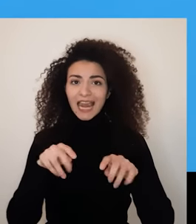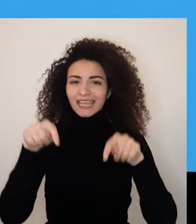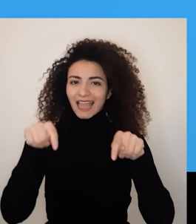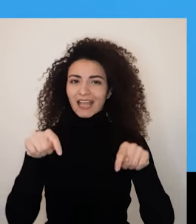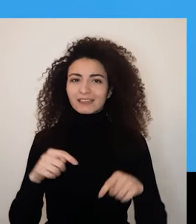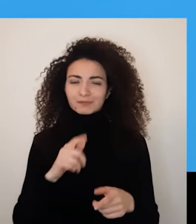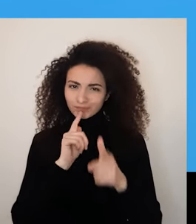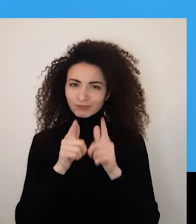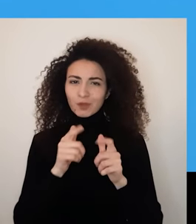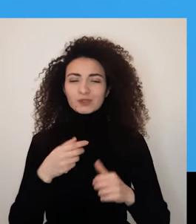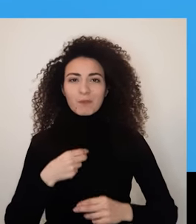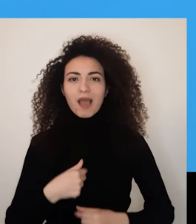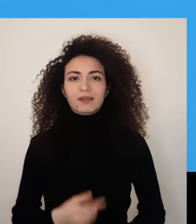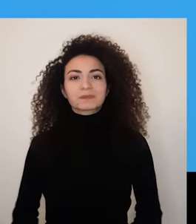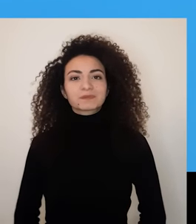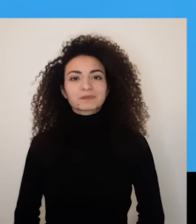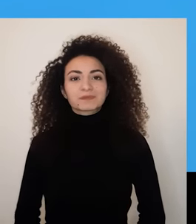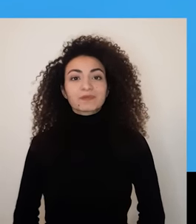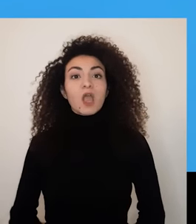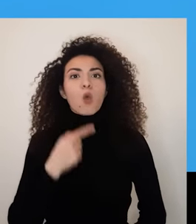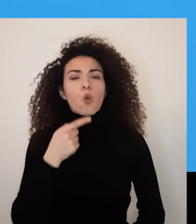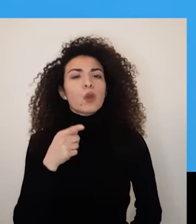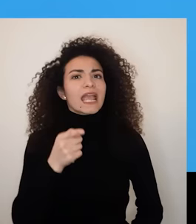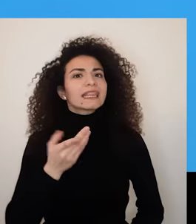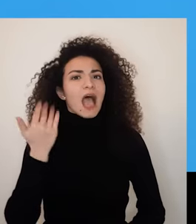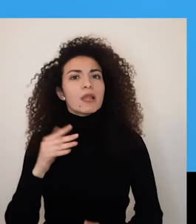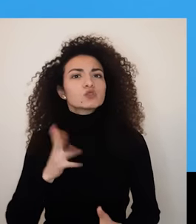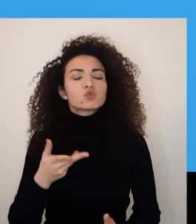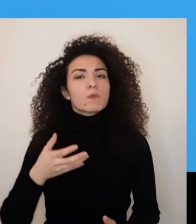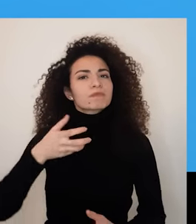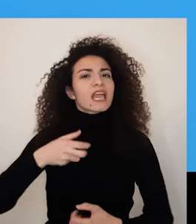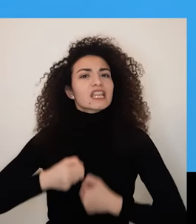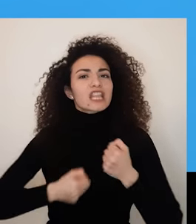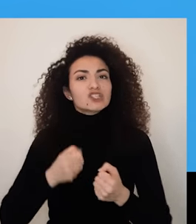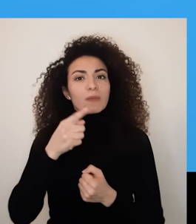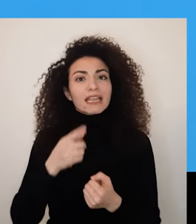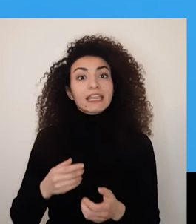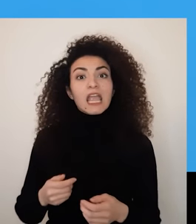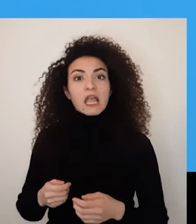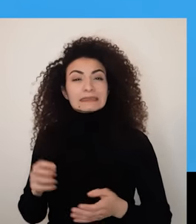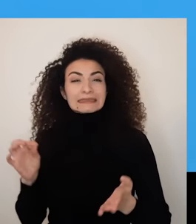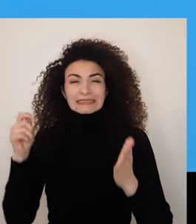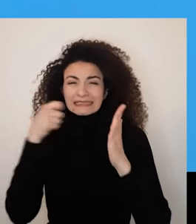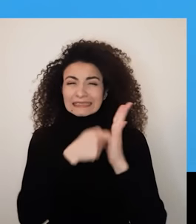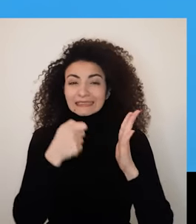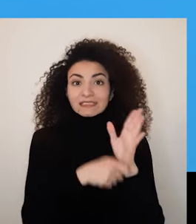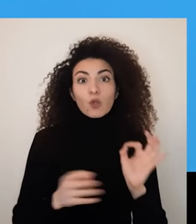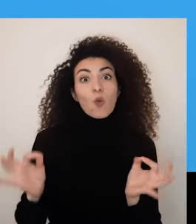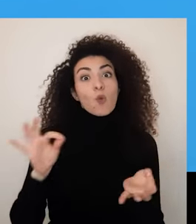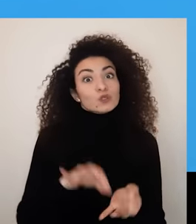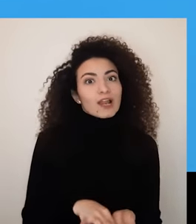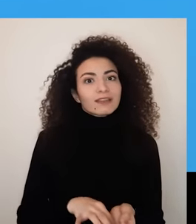شركينا بالتعليقات باختبار من حياتك الشخصية أو المهلية واجهت فيها تحدي وأحرزت فرق